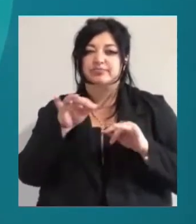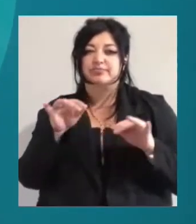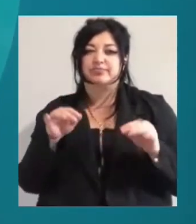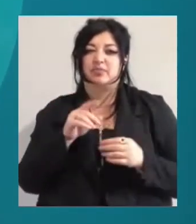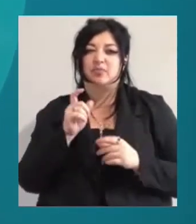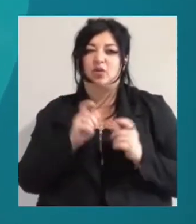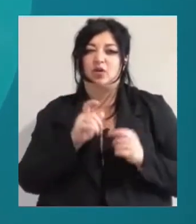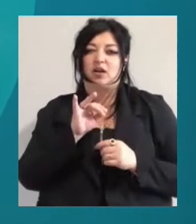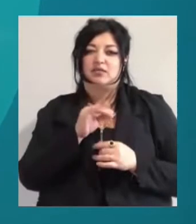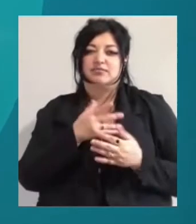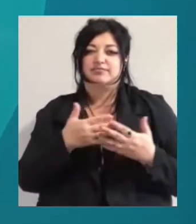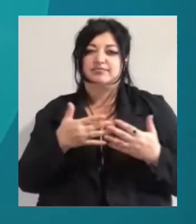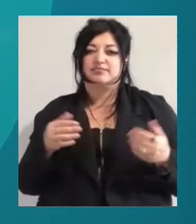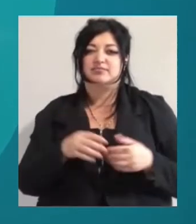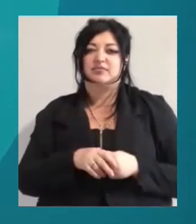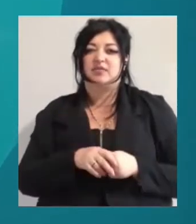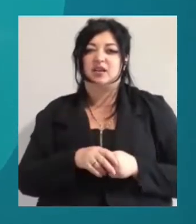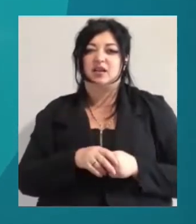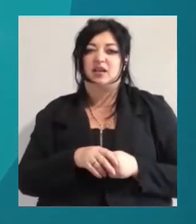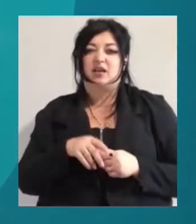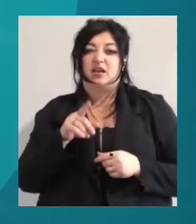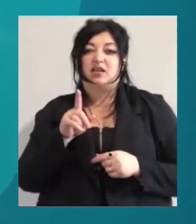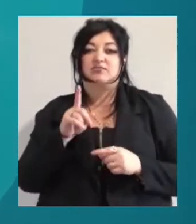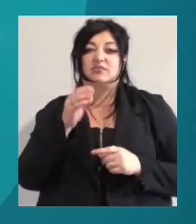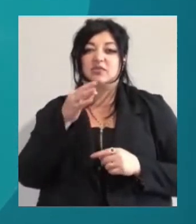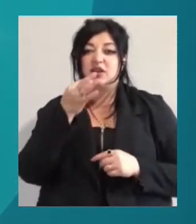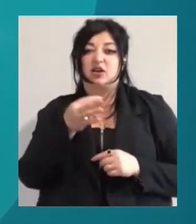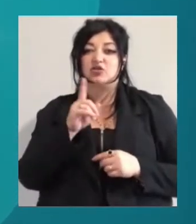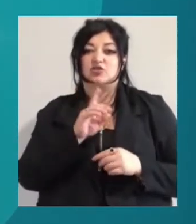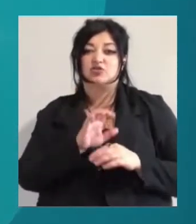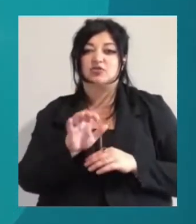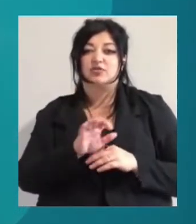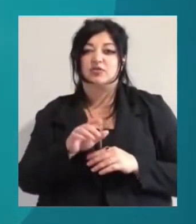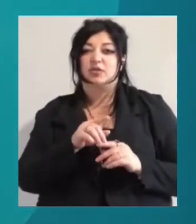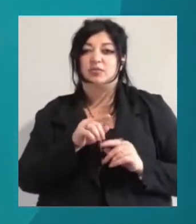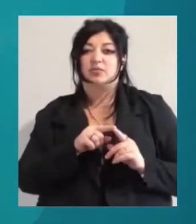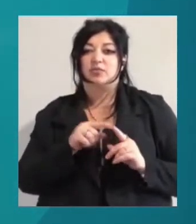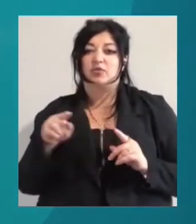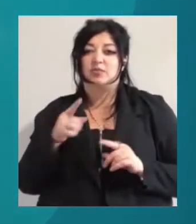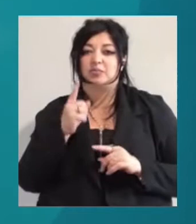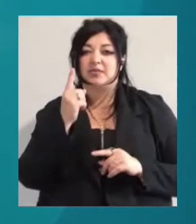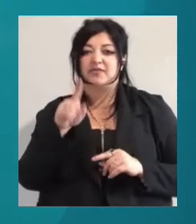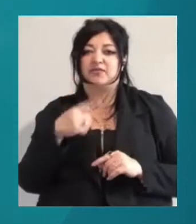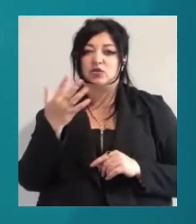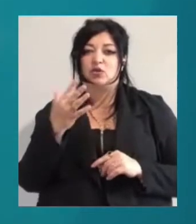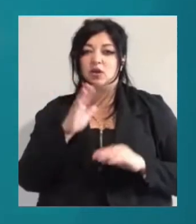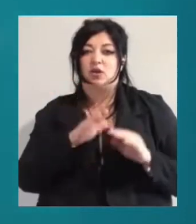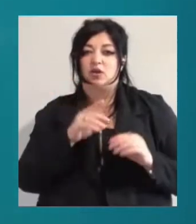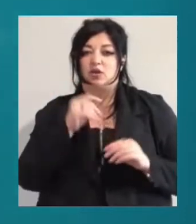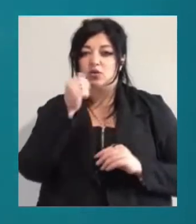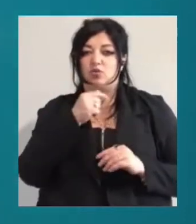Кривниця художньої школи Надія Панів каже, вироби з пластику роблять протягом півтора року. Це ручна робота і кожен виріб